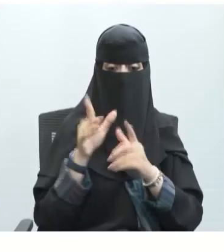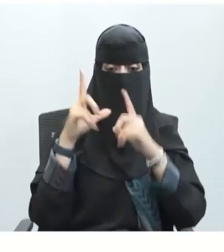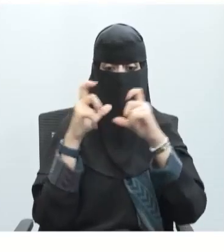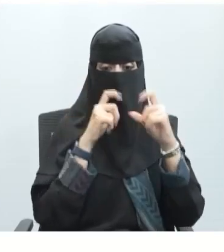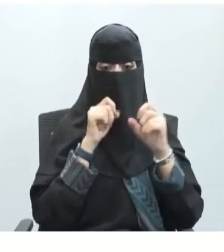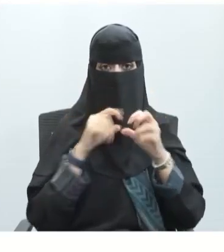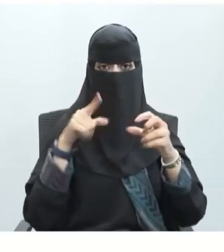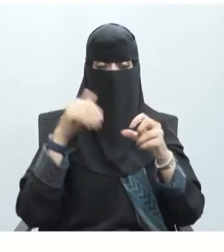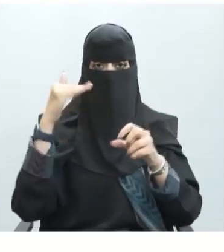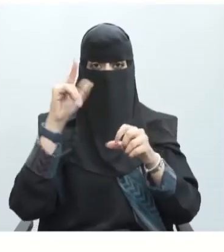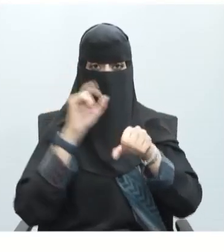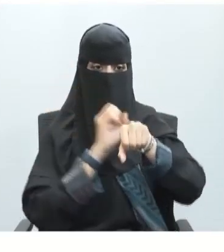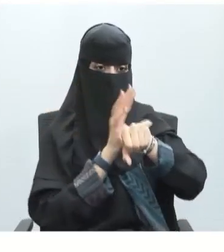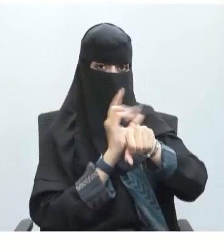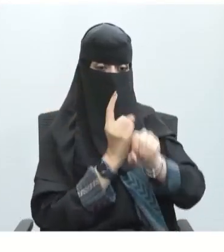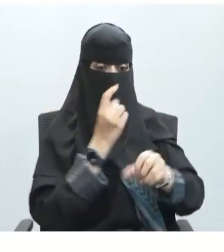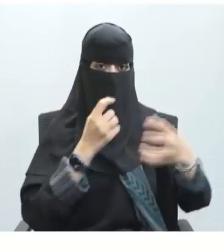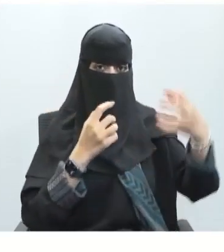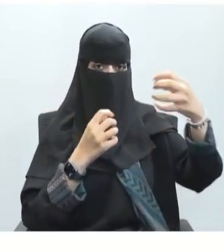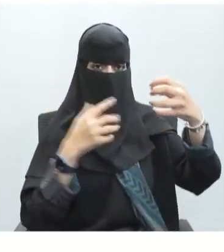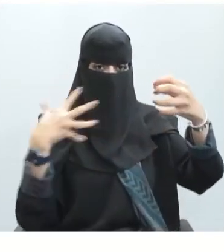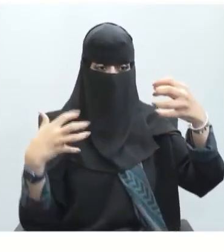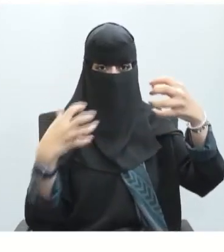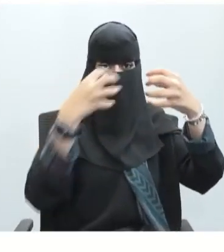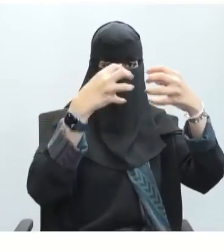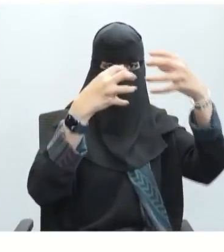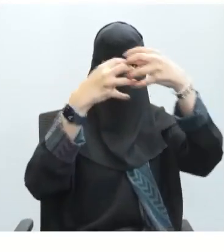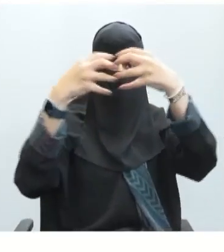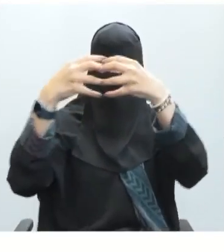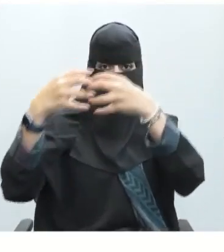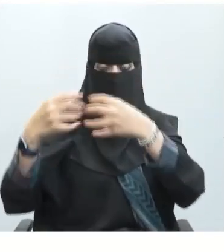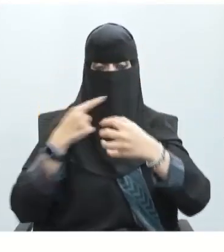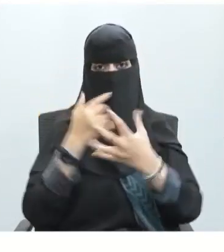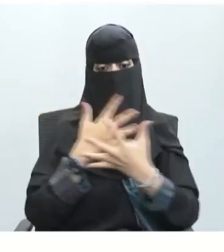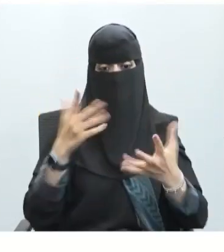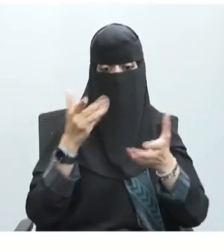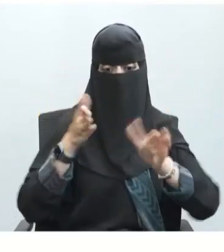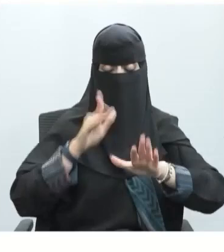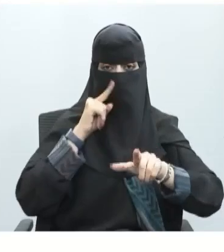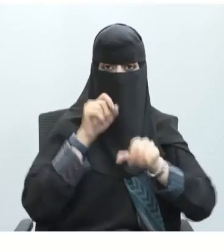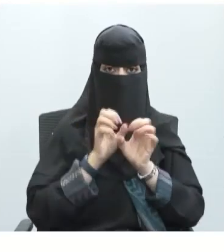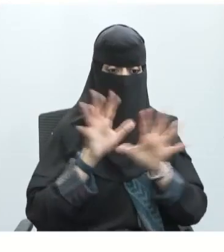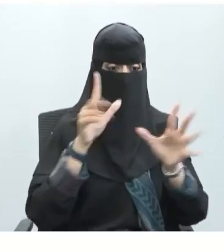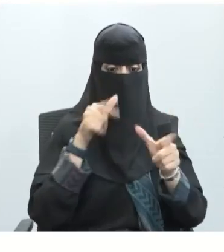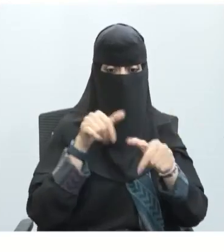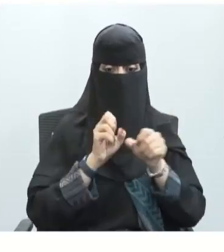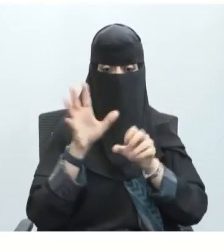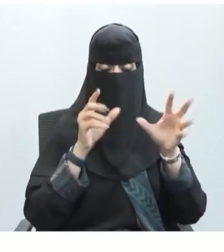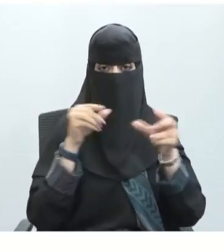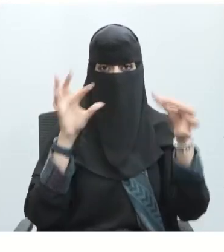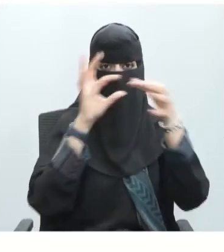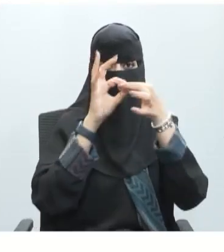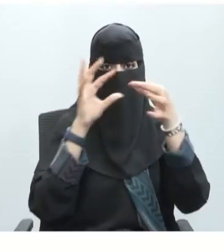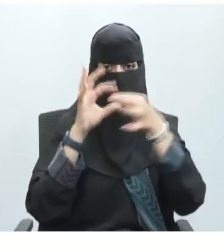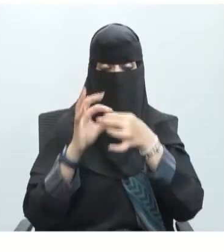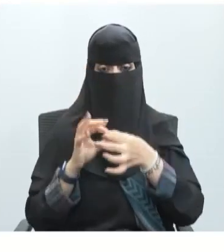صورة تظهر لنا بعضا من التشابك العصبي نلاحظ هنا أكثر من تفرع الزوائد الشجيرية التي ترتبط